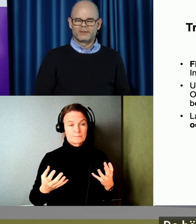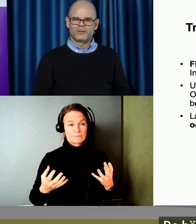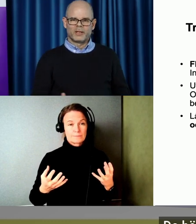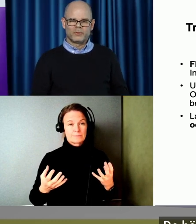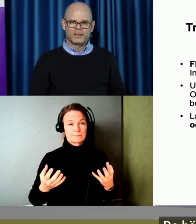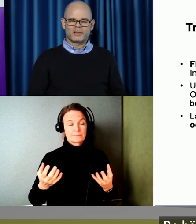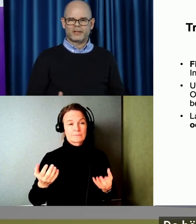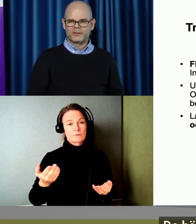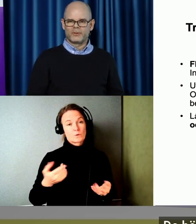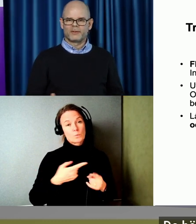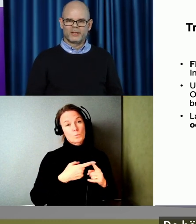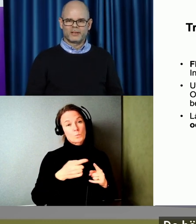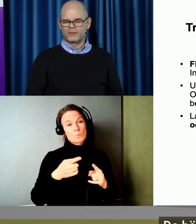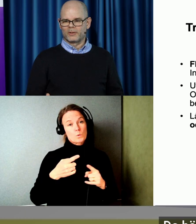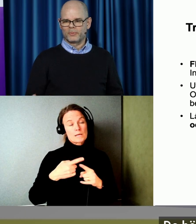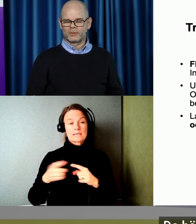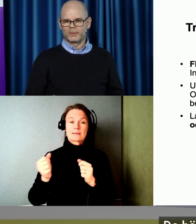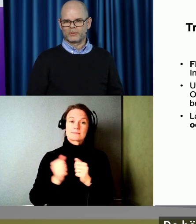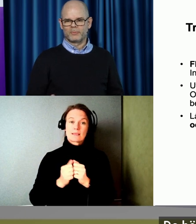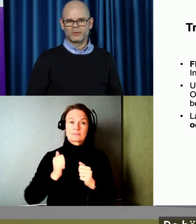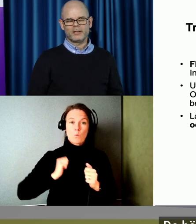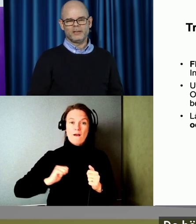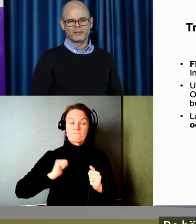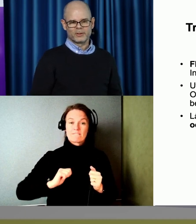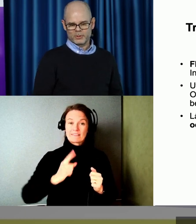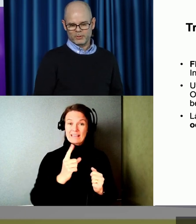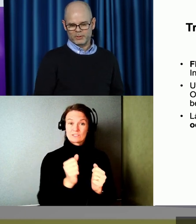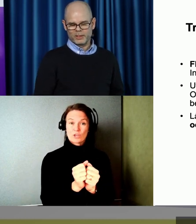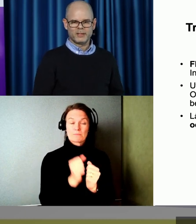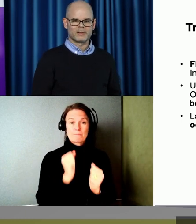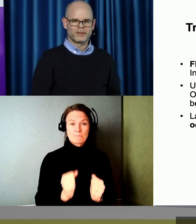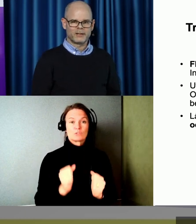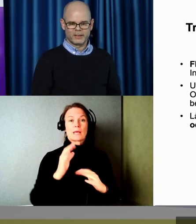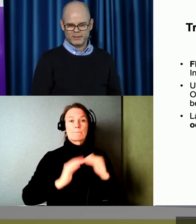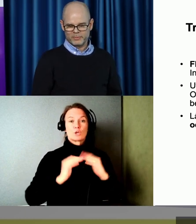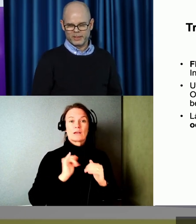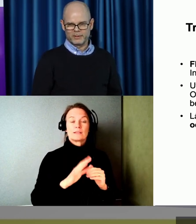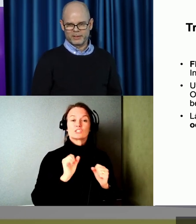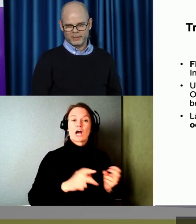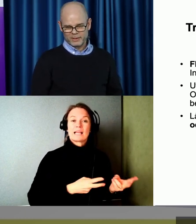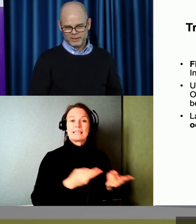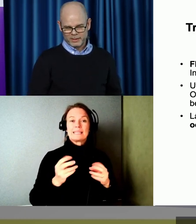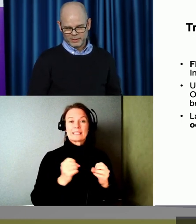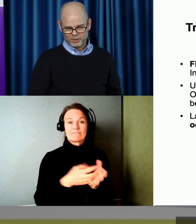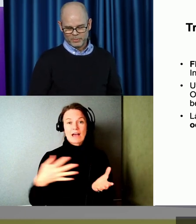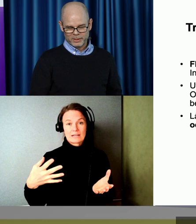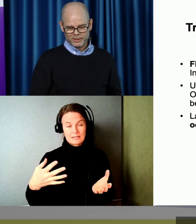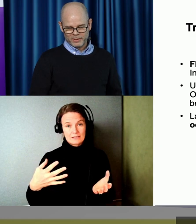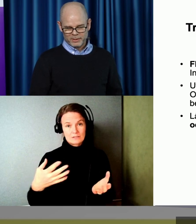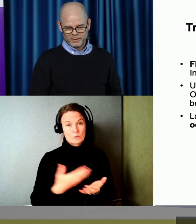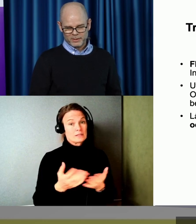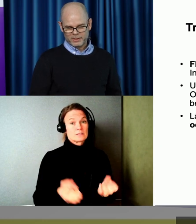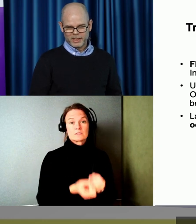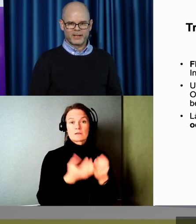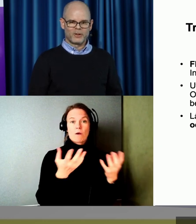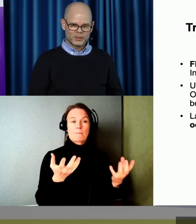Och de här olika sätten att använda en sak på som man måste bygga in, de ska också vara likvärdiga så att man inte skapar